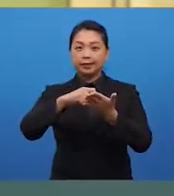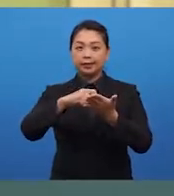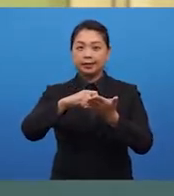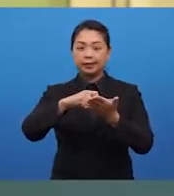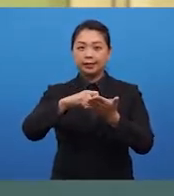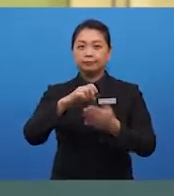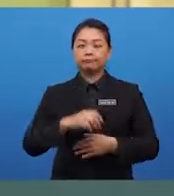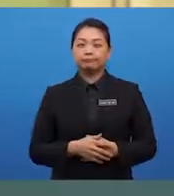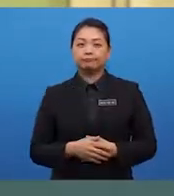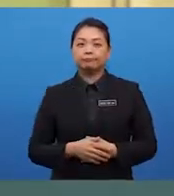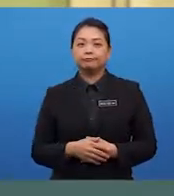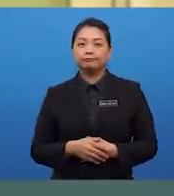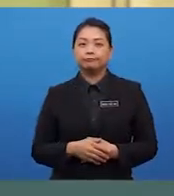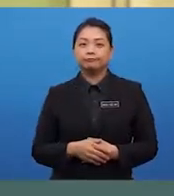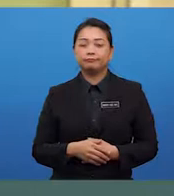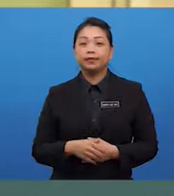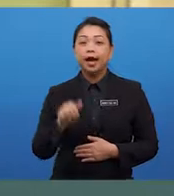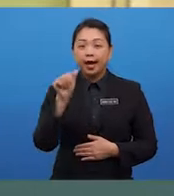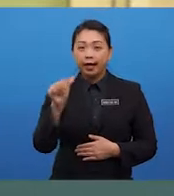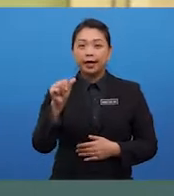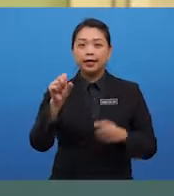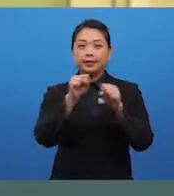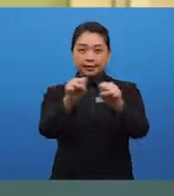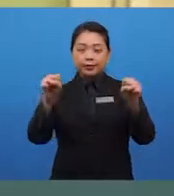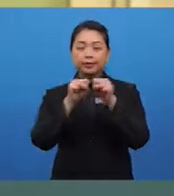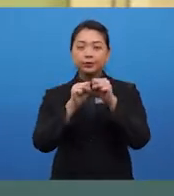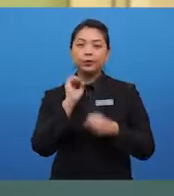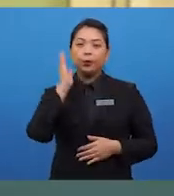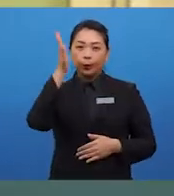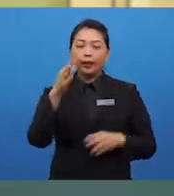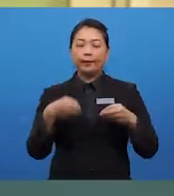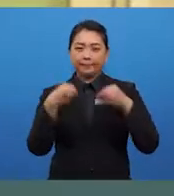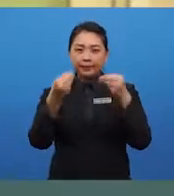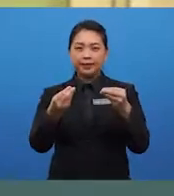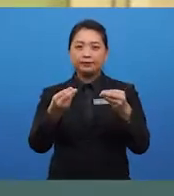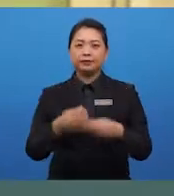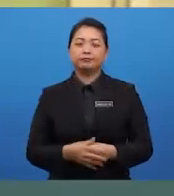In other words, a situation will be given to you.